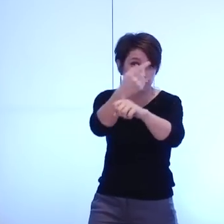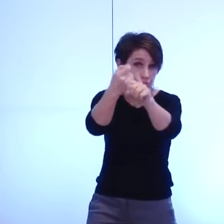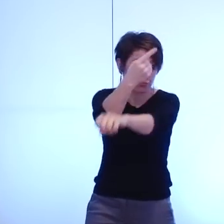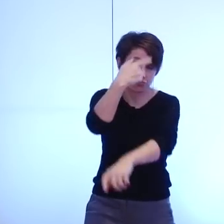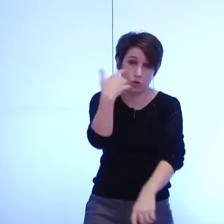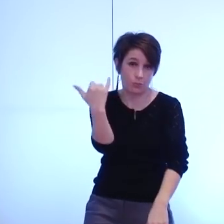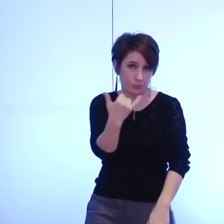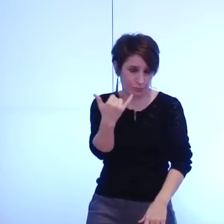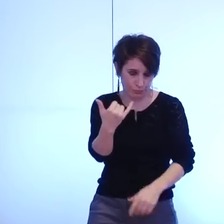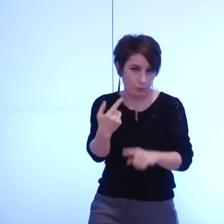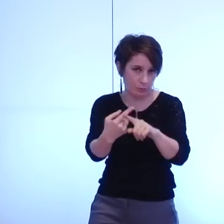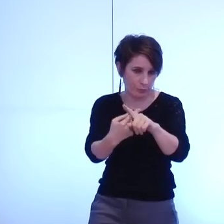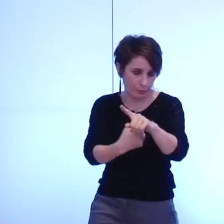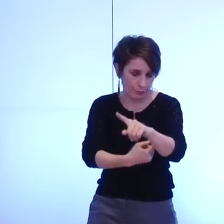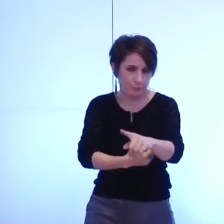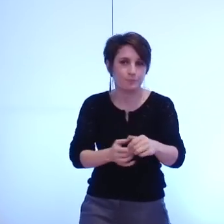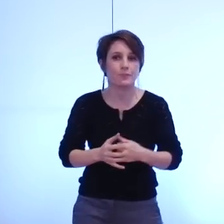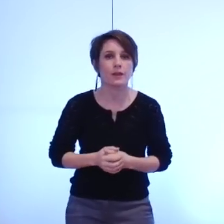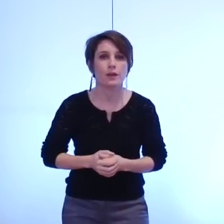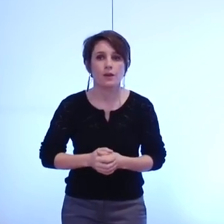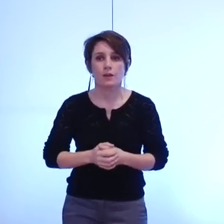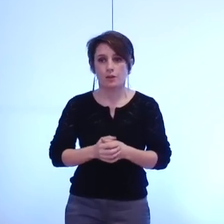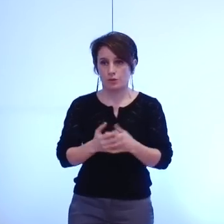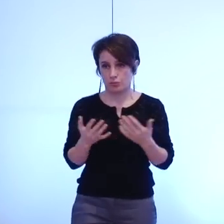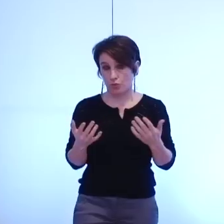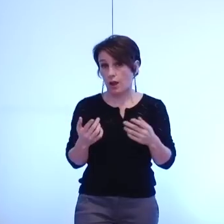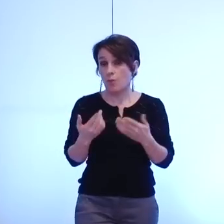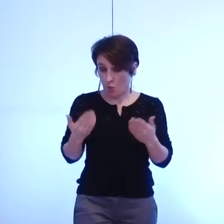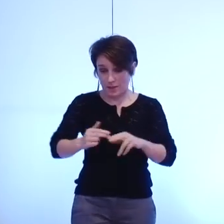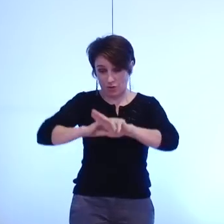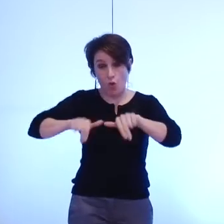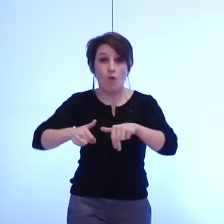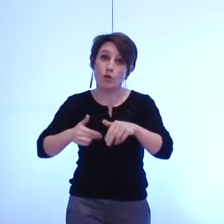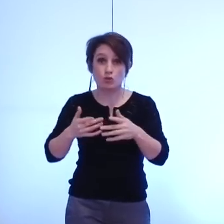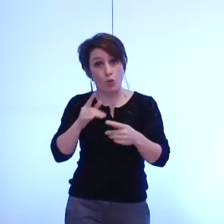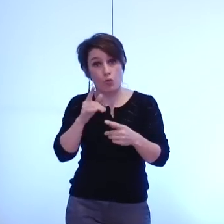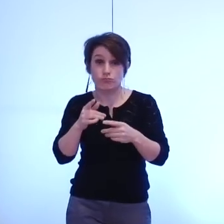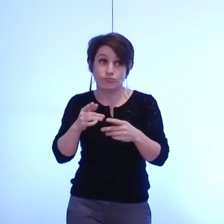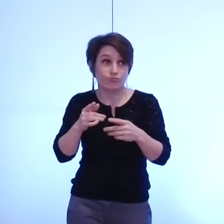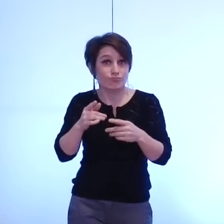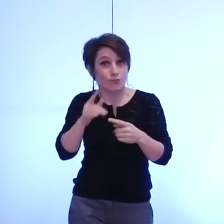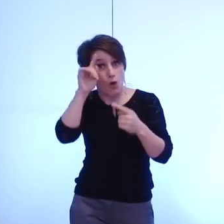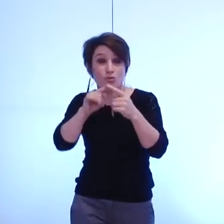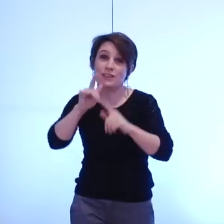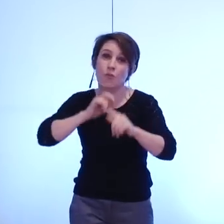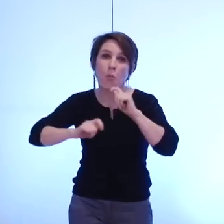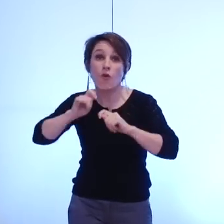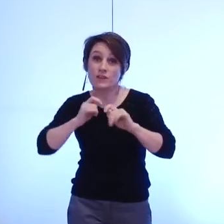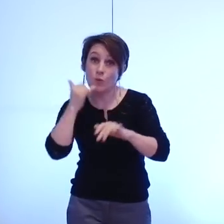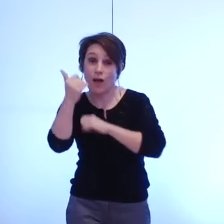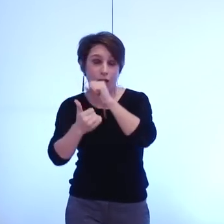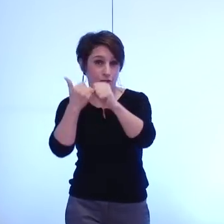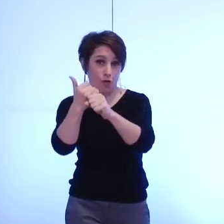des services métropolitains que ces conventions de gestion puissent être défaites donc elles ont une durée de vie maximale d'un an